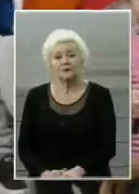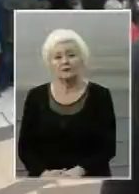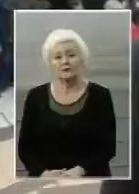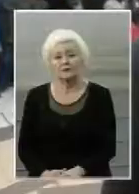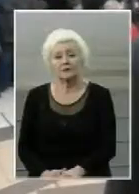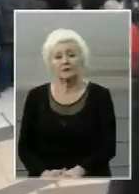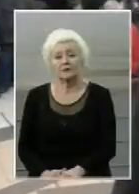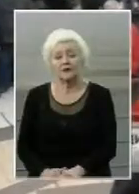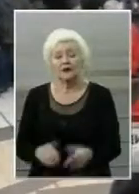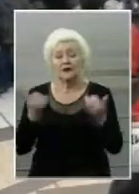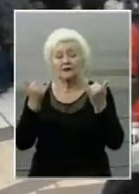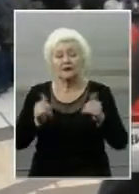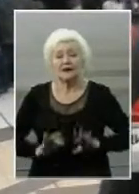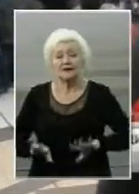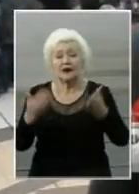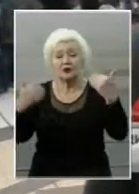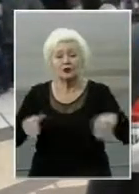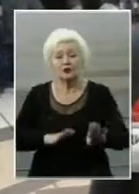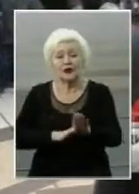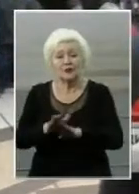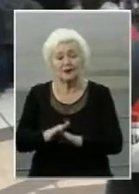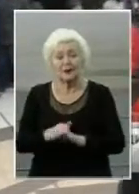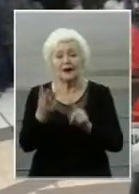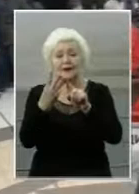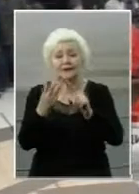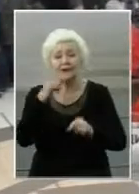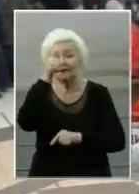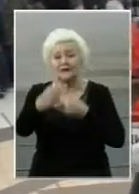Цей захід вже проводиться третій рік поспіль.